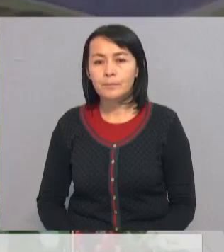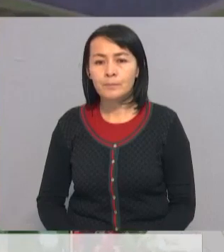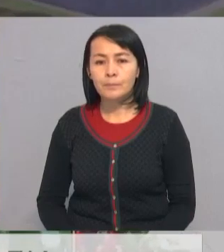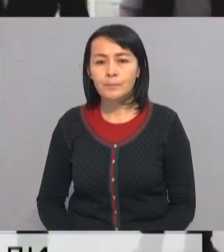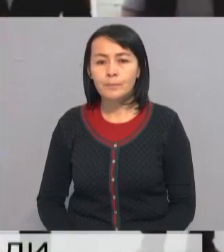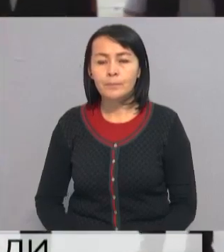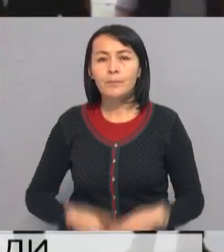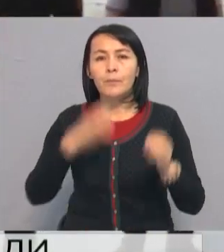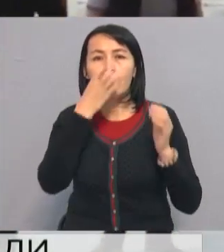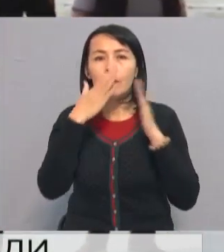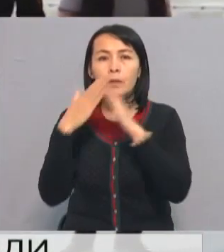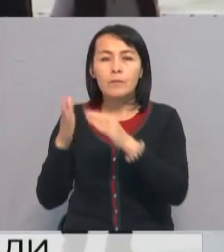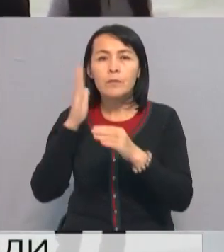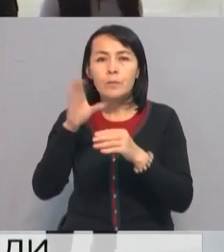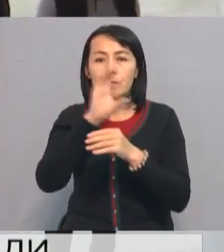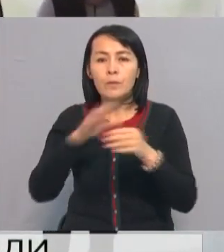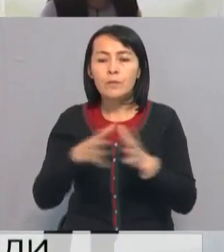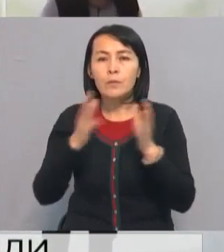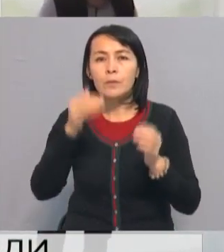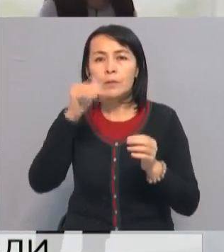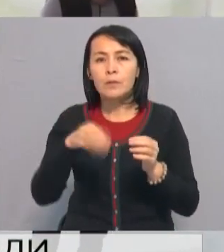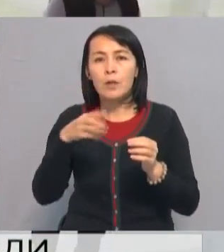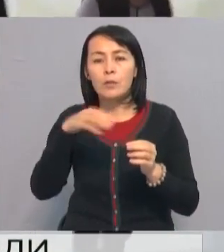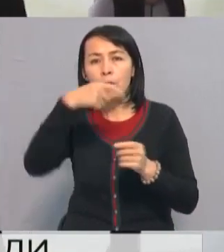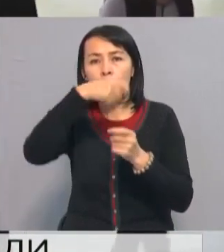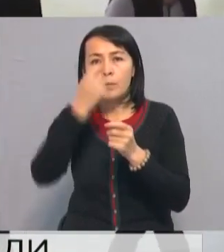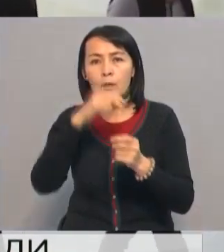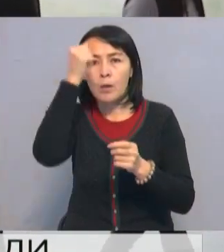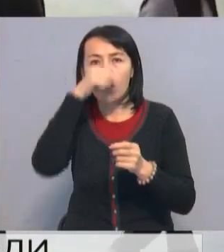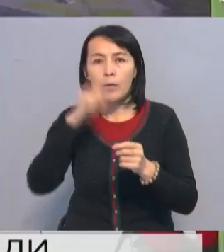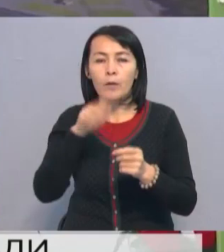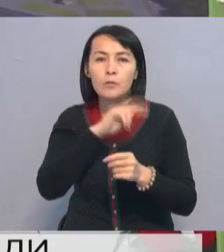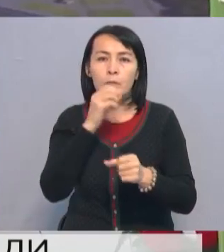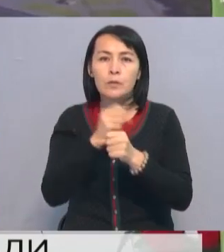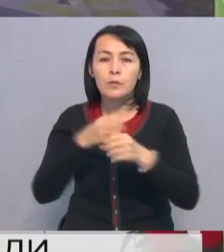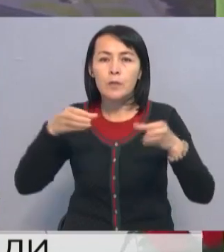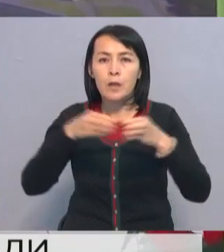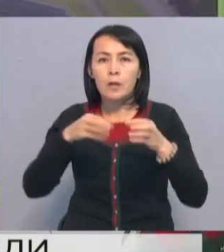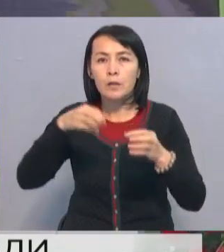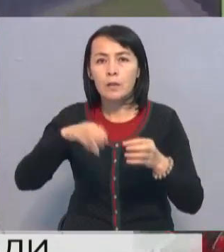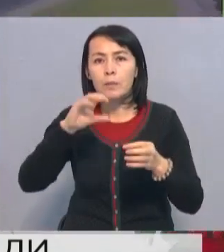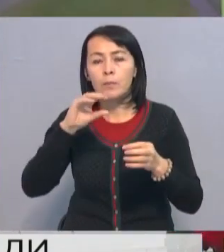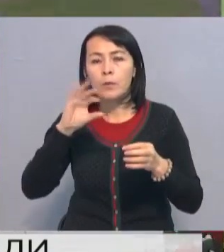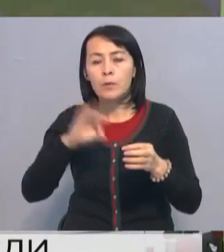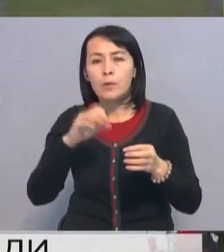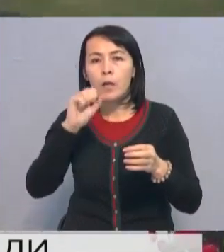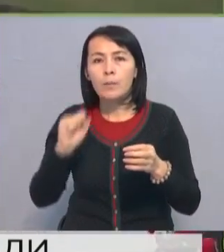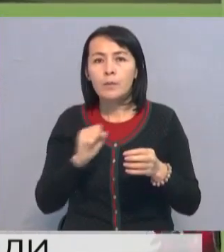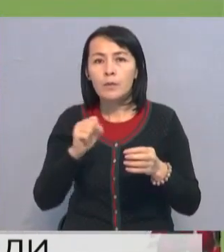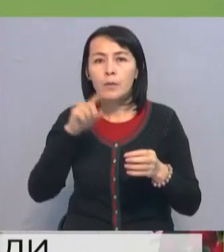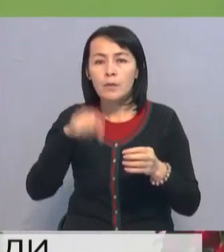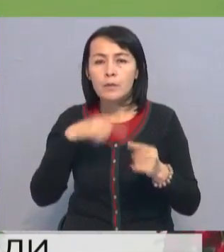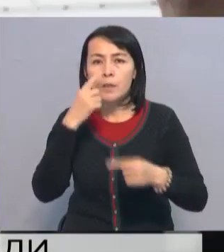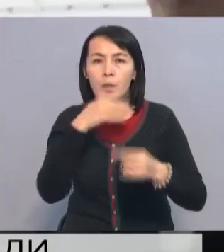В Теплице будет производиться более тысячи тонн бананов в год. Учредители компании Тимур Утешев и Абдулла Исмаилов заявили,